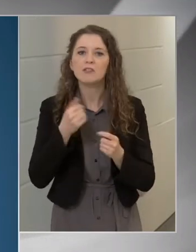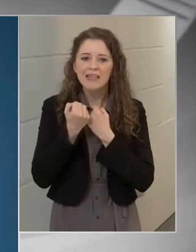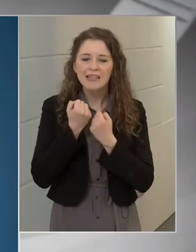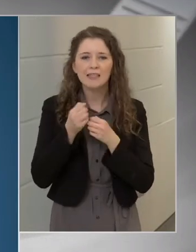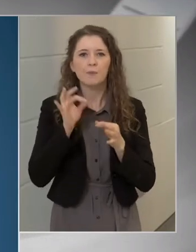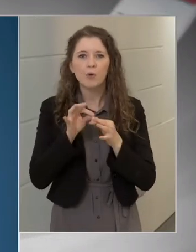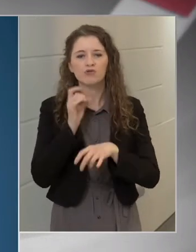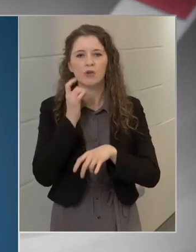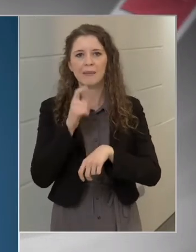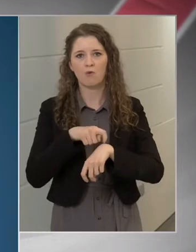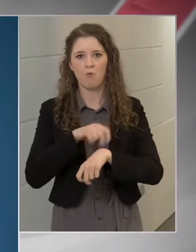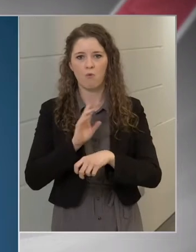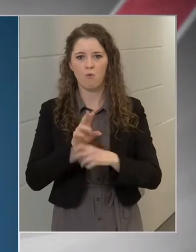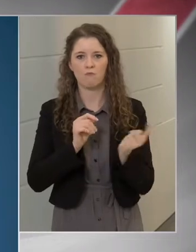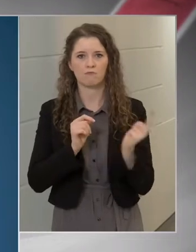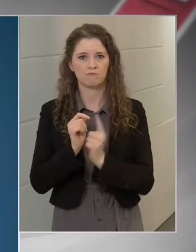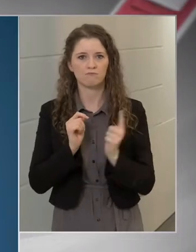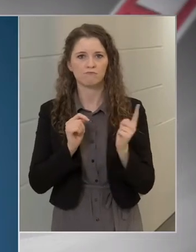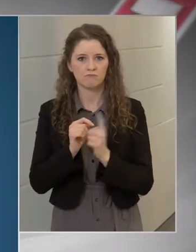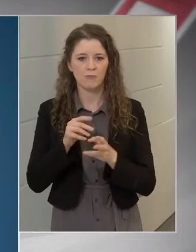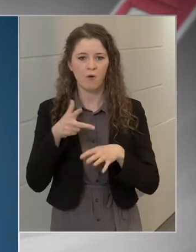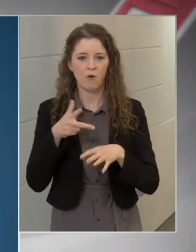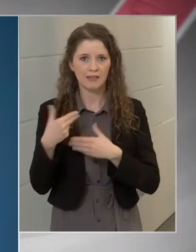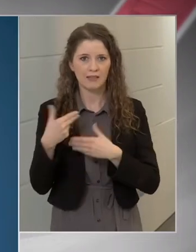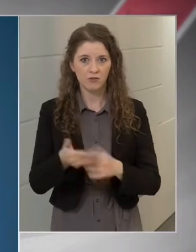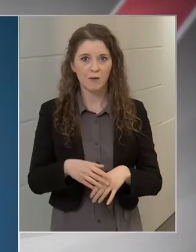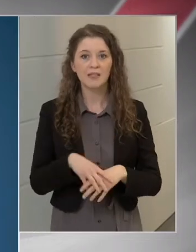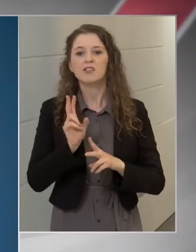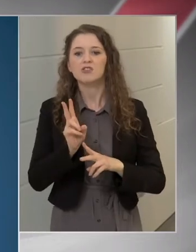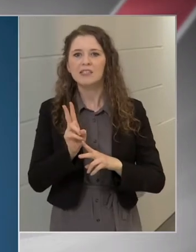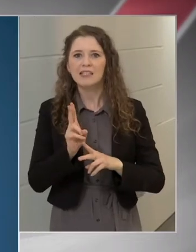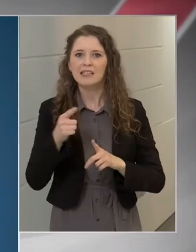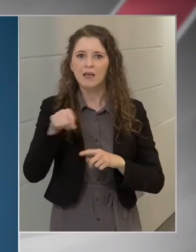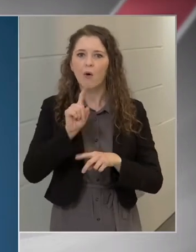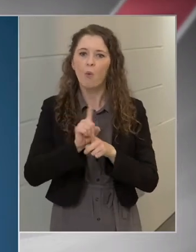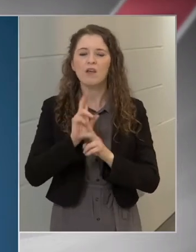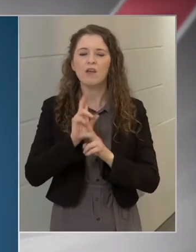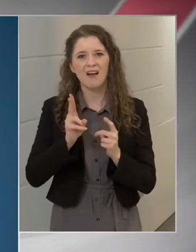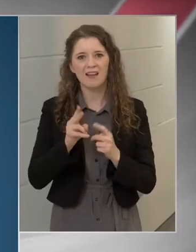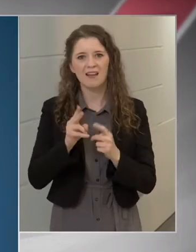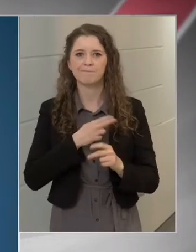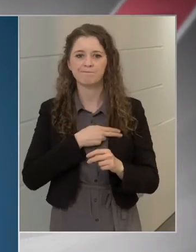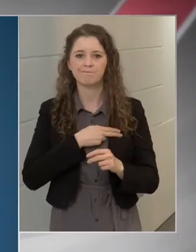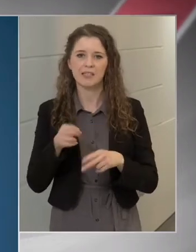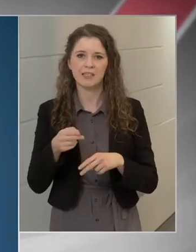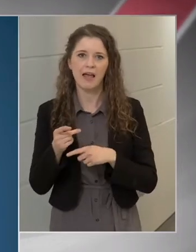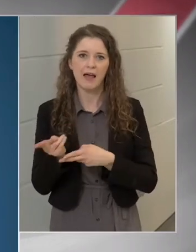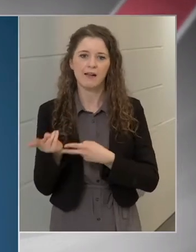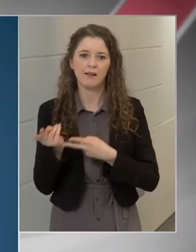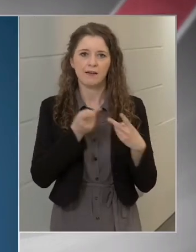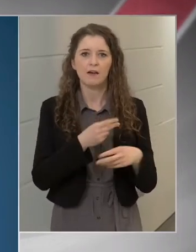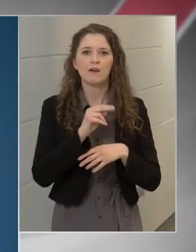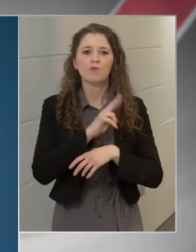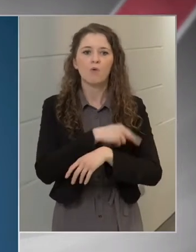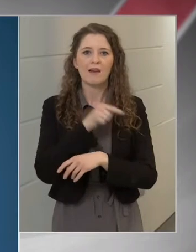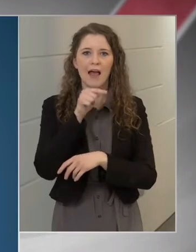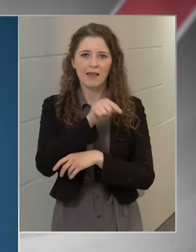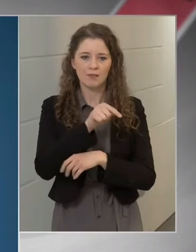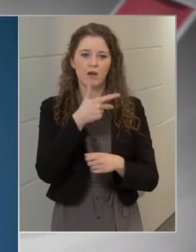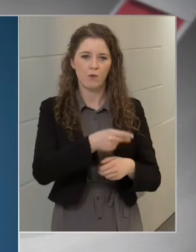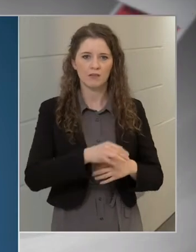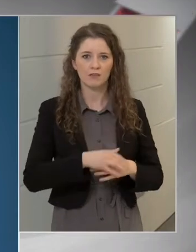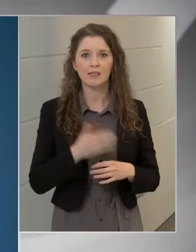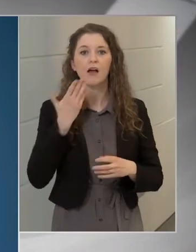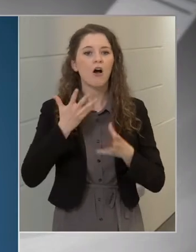az oltásra, és ki az, akinek kórházi oltópontra kell majd mennie. Ha ezt a család nem